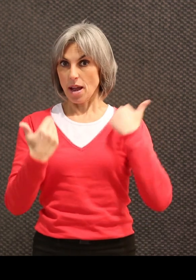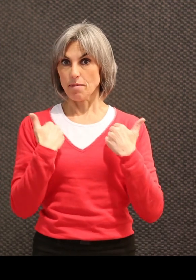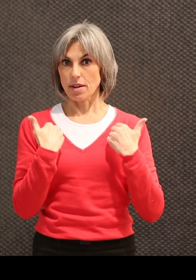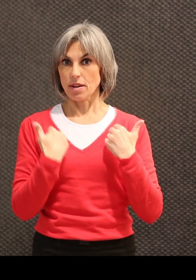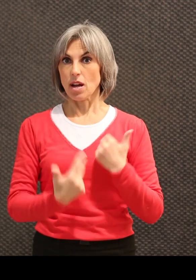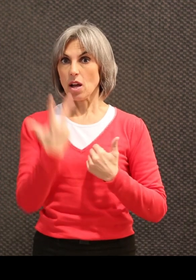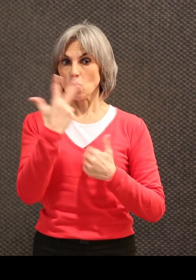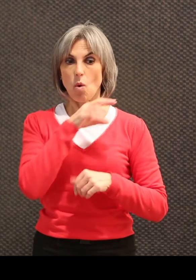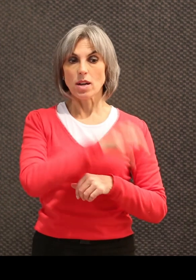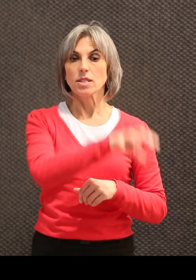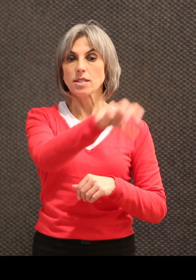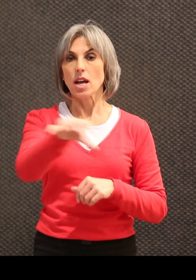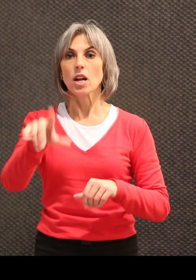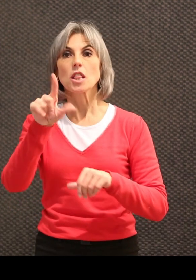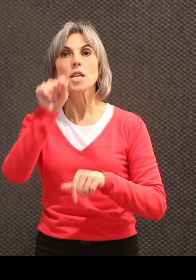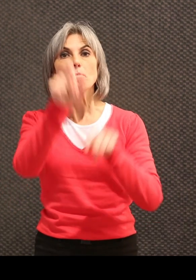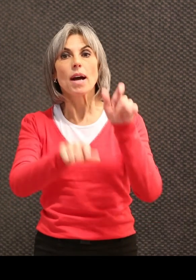3 ailes de vie de 10 personnes.